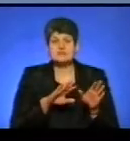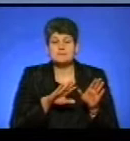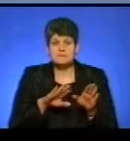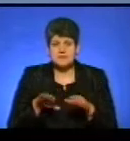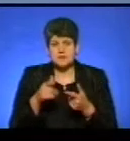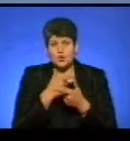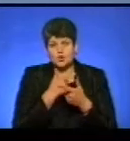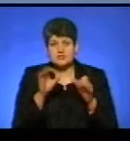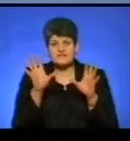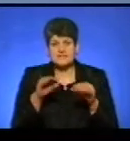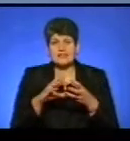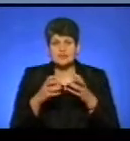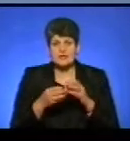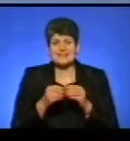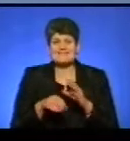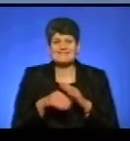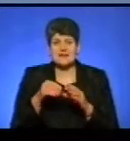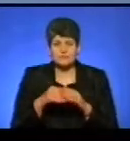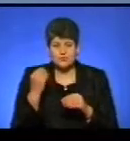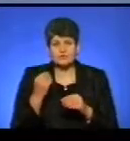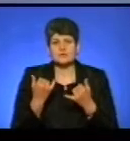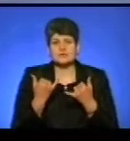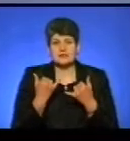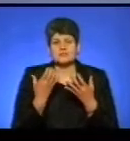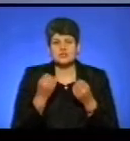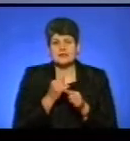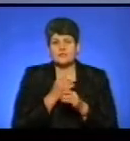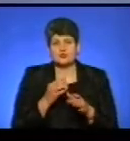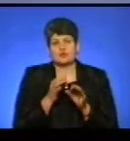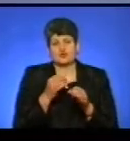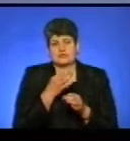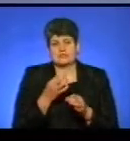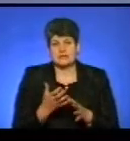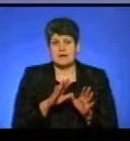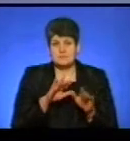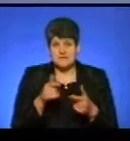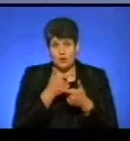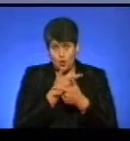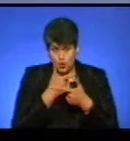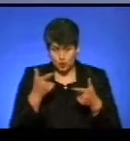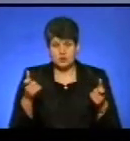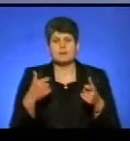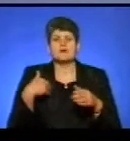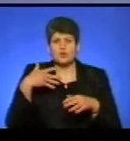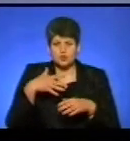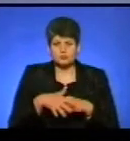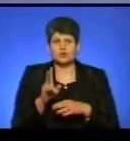оголошення всіх результатів виборів, бо зараз, станом, ми ще не можемо, ні про що сказати, але після оголошення, коли ми розуміємо, хто в нас очолює громаду,